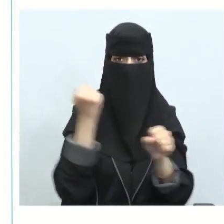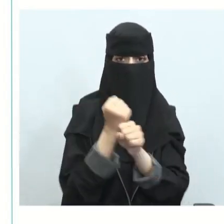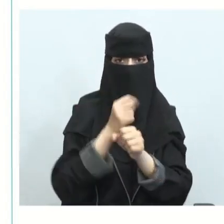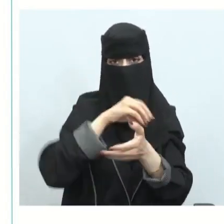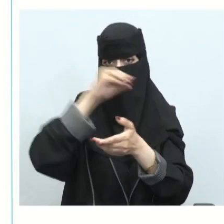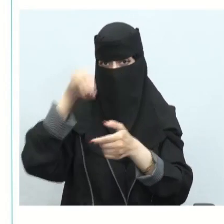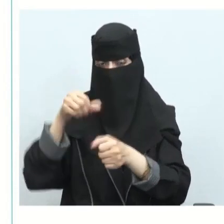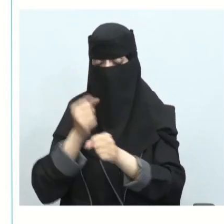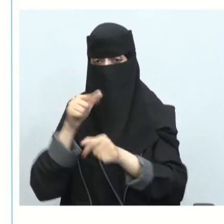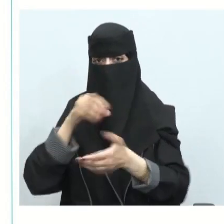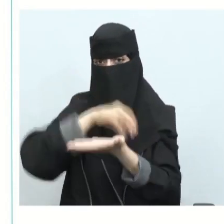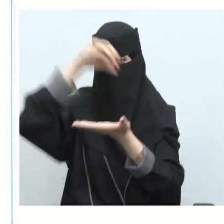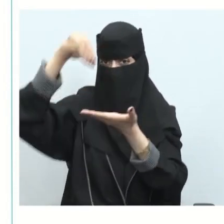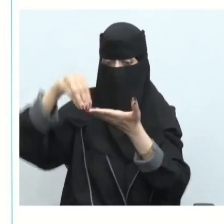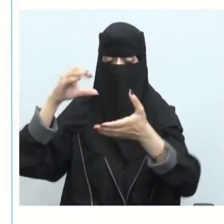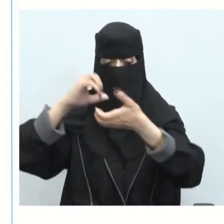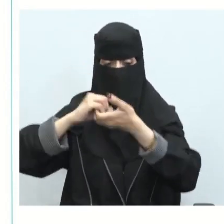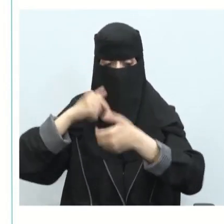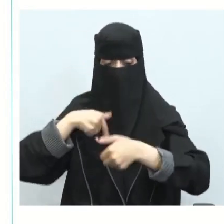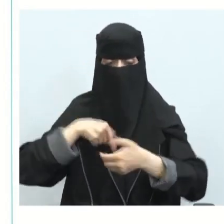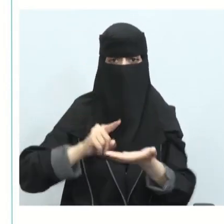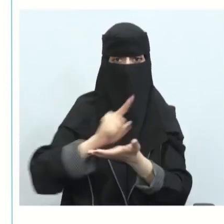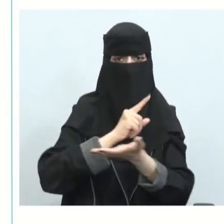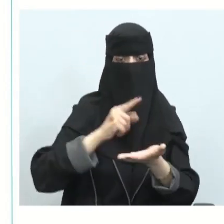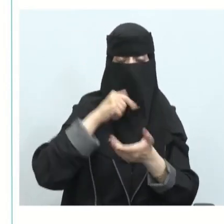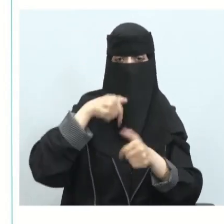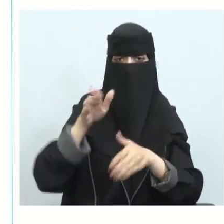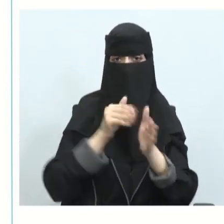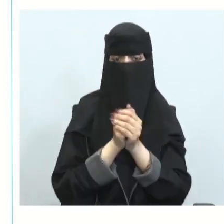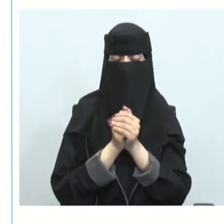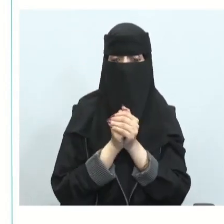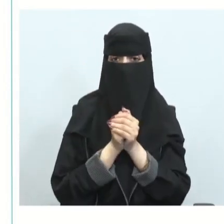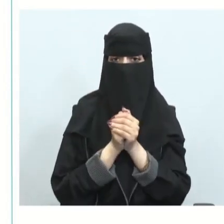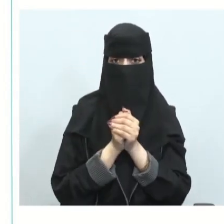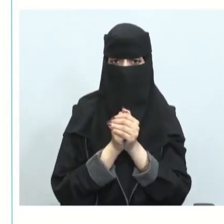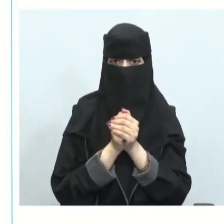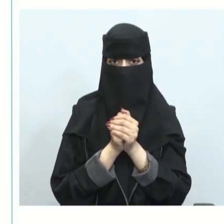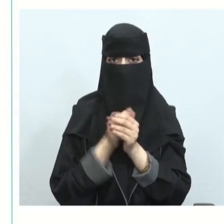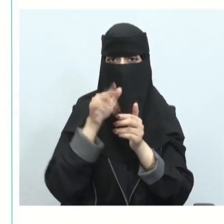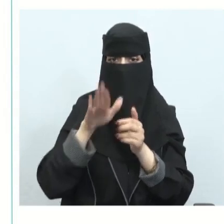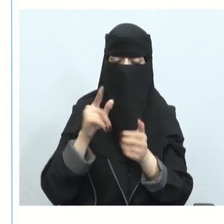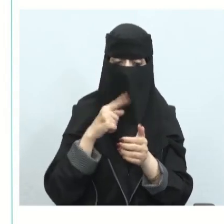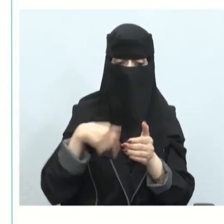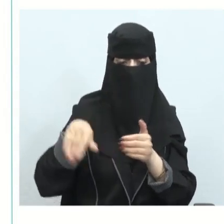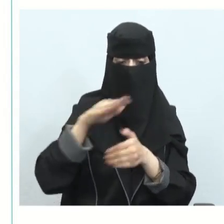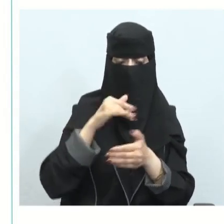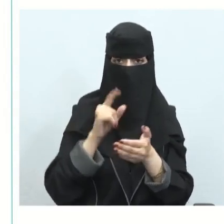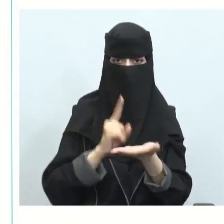نستخدم النقل الصديق للبيئة والغير مؤثر على البيئة المحيطة أو على